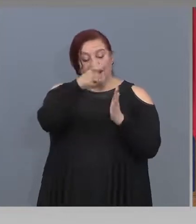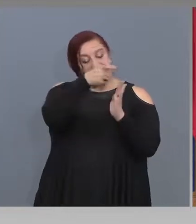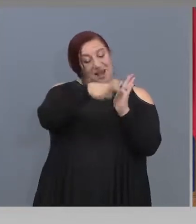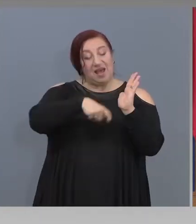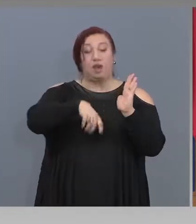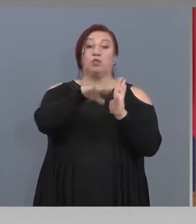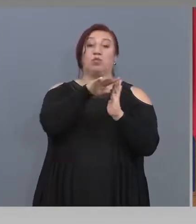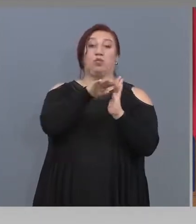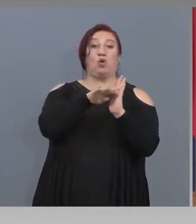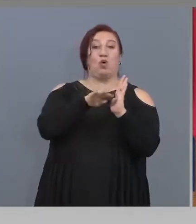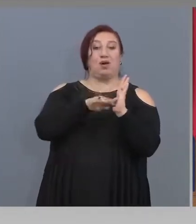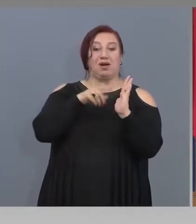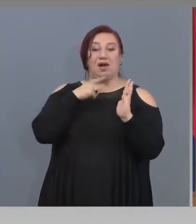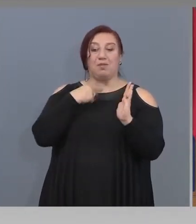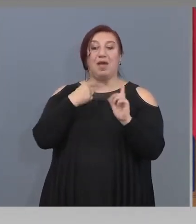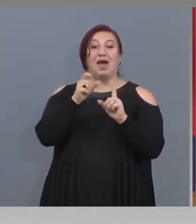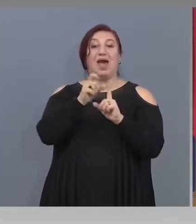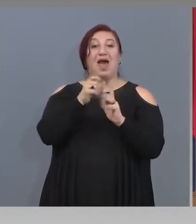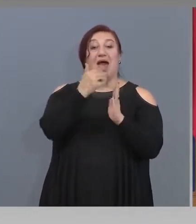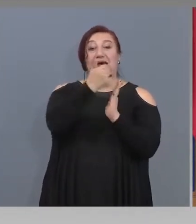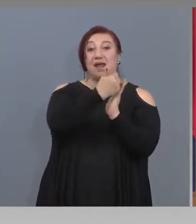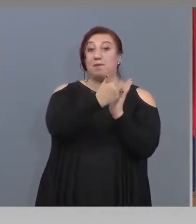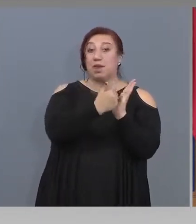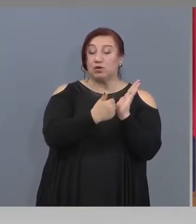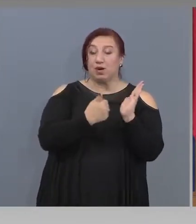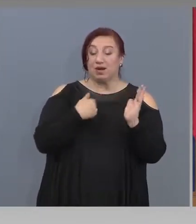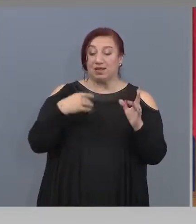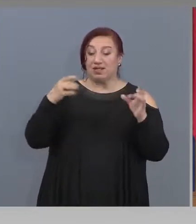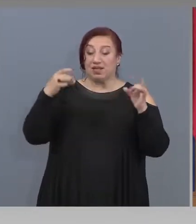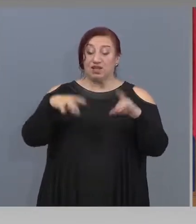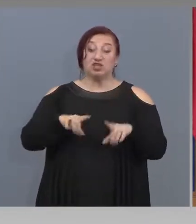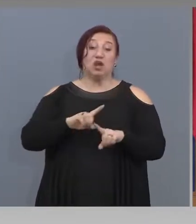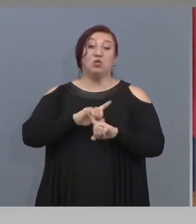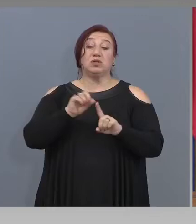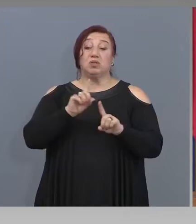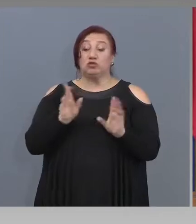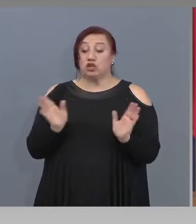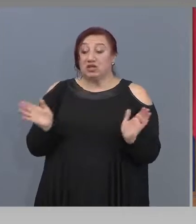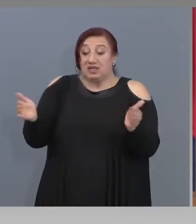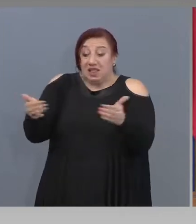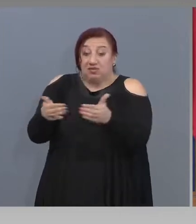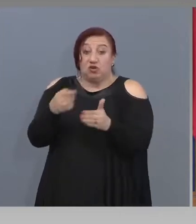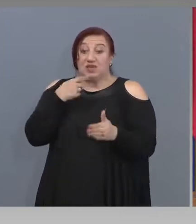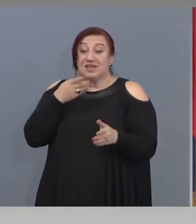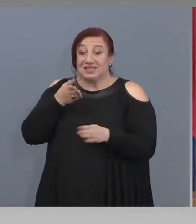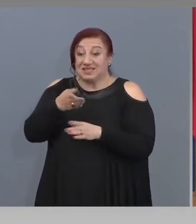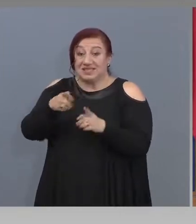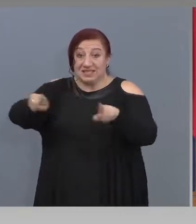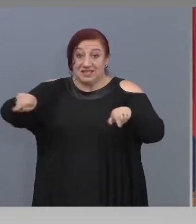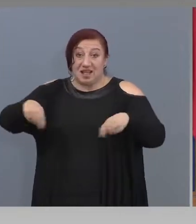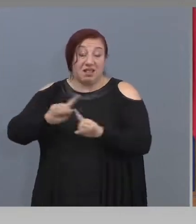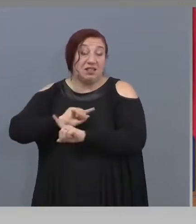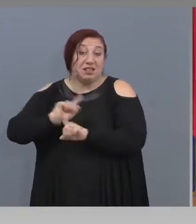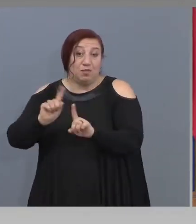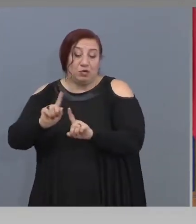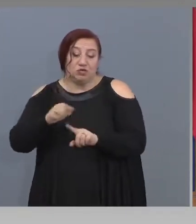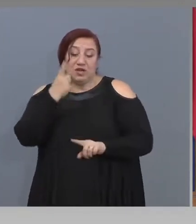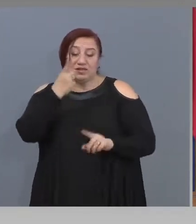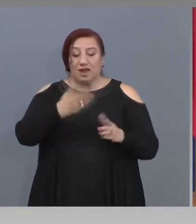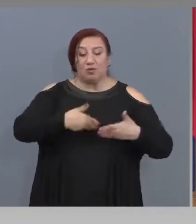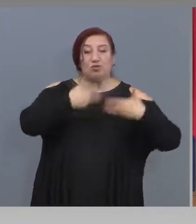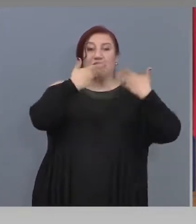старта, който сега пак подчертаваме само на открито, на закрито е забранено все още. За